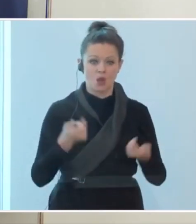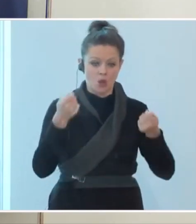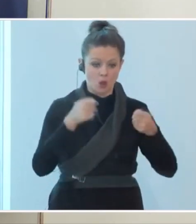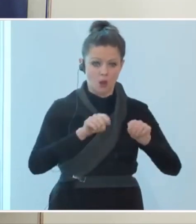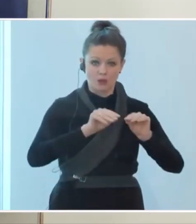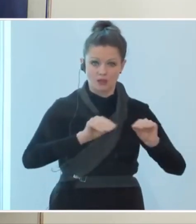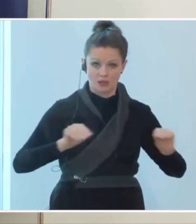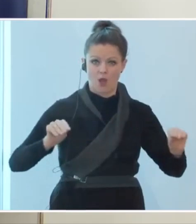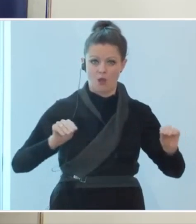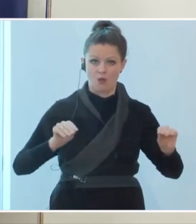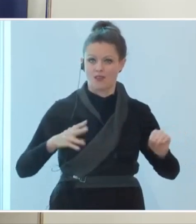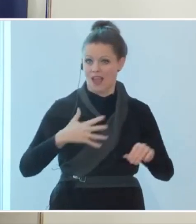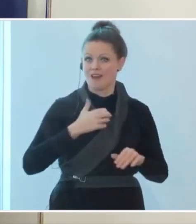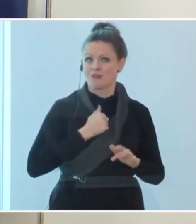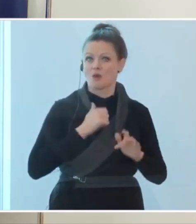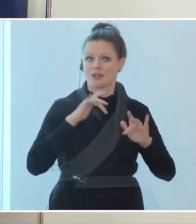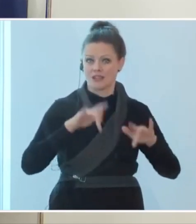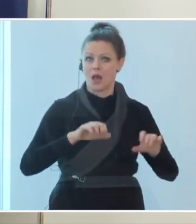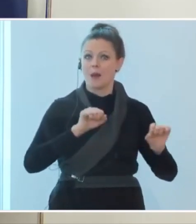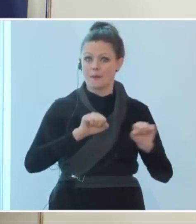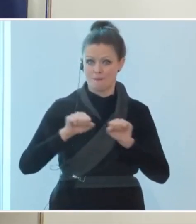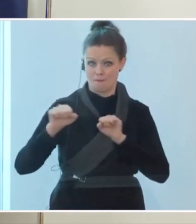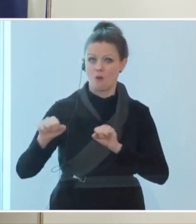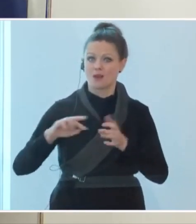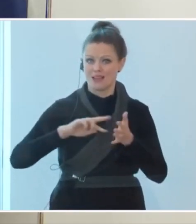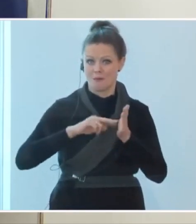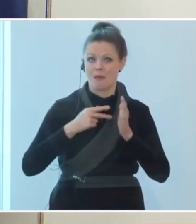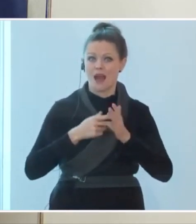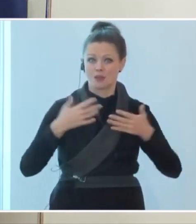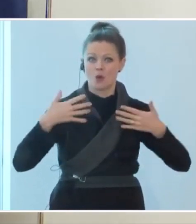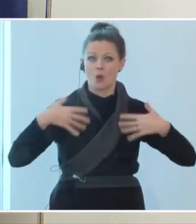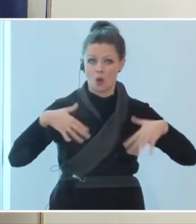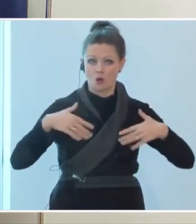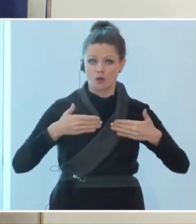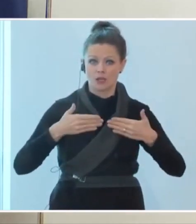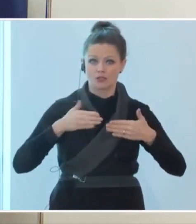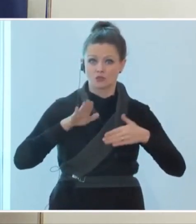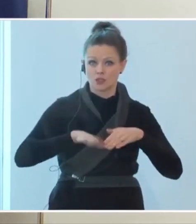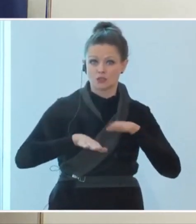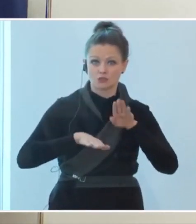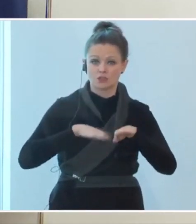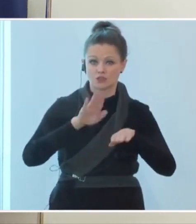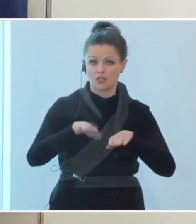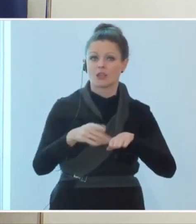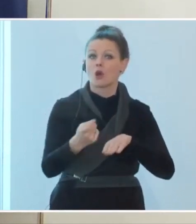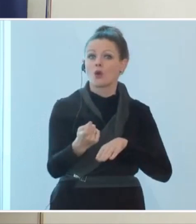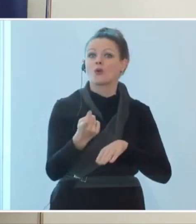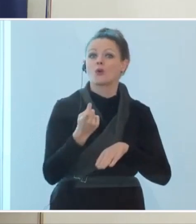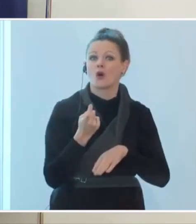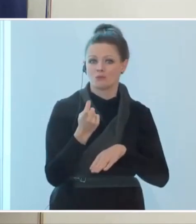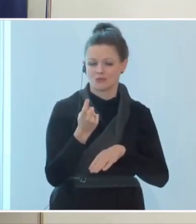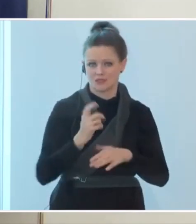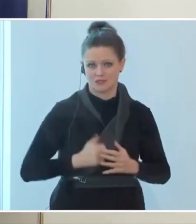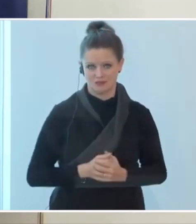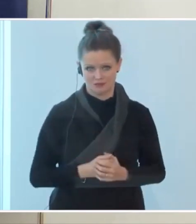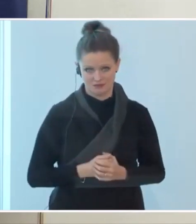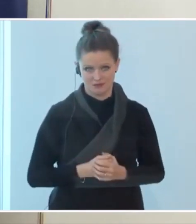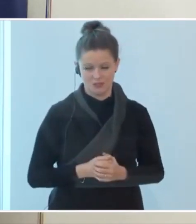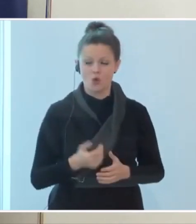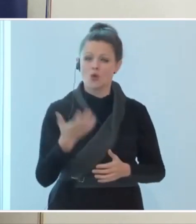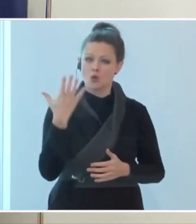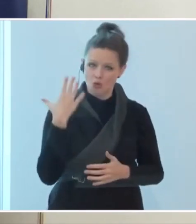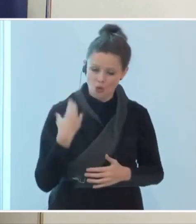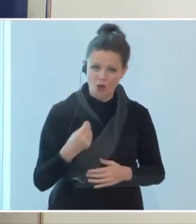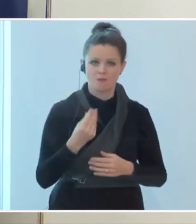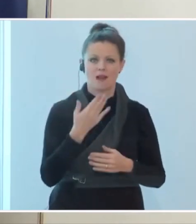Möglichkeit, die Lockerungen wie geplant vorzunehmen, allerdings schrittweise, und ich betone noch